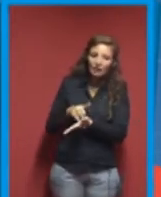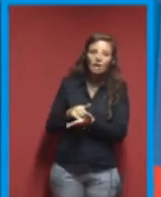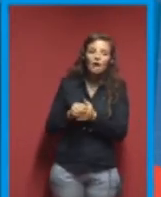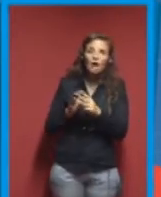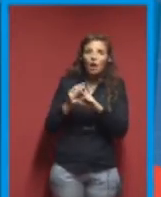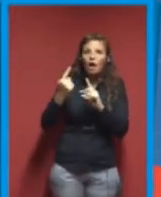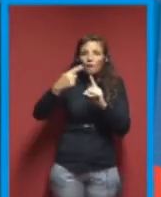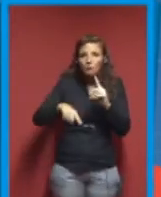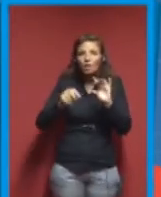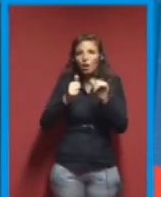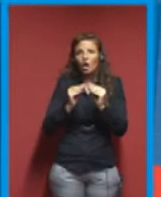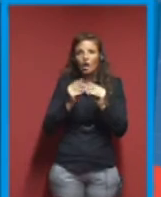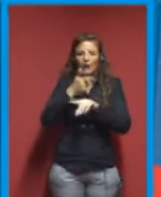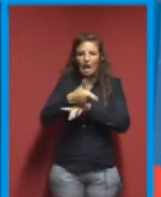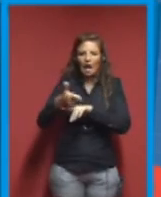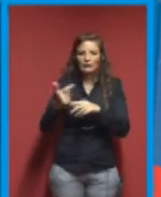modo in cui si assembla il laser.